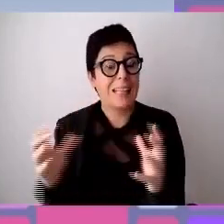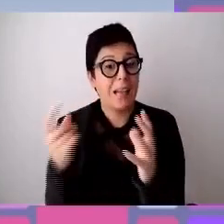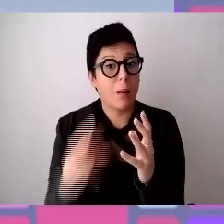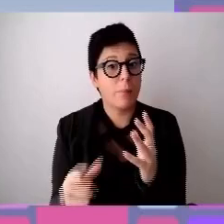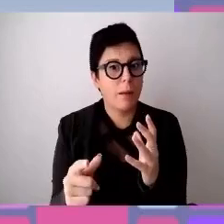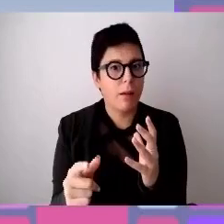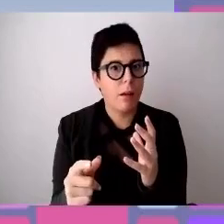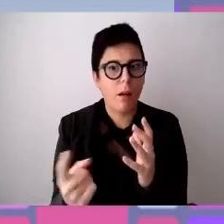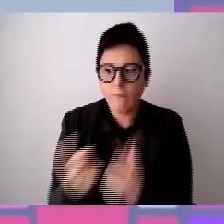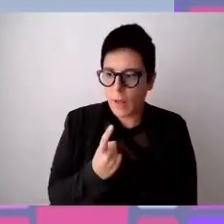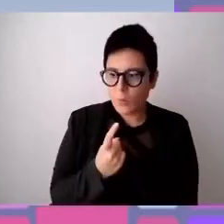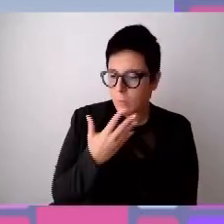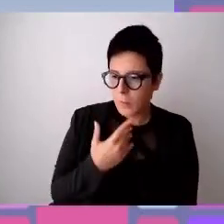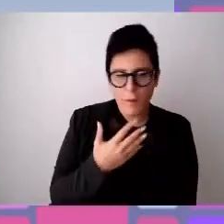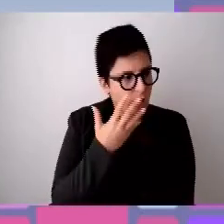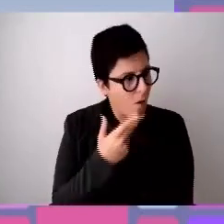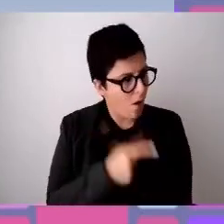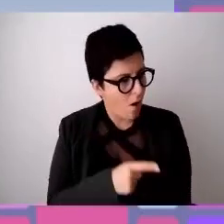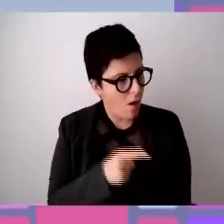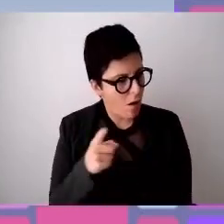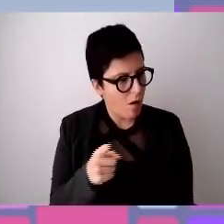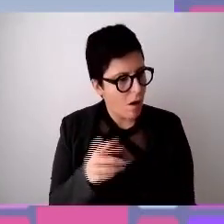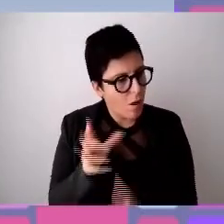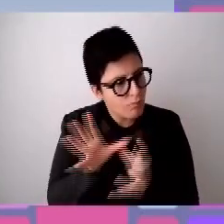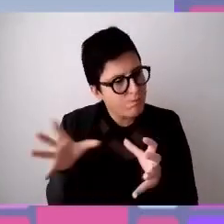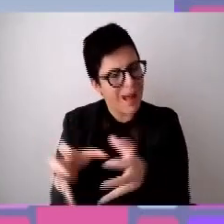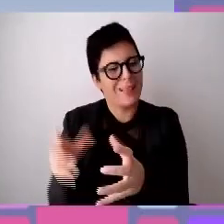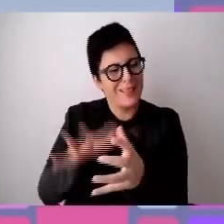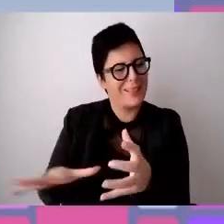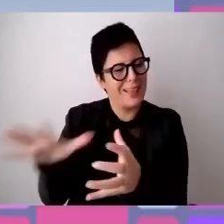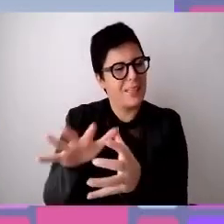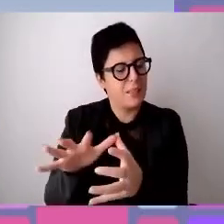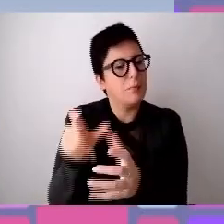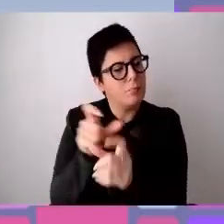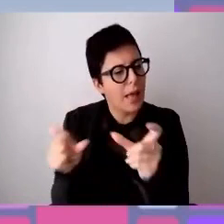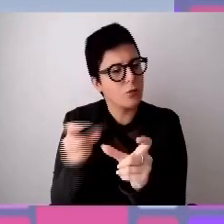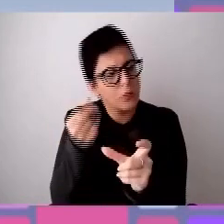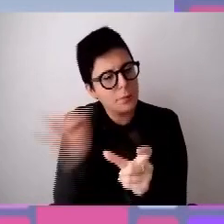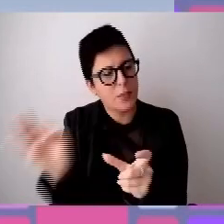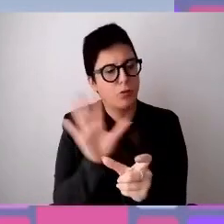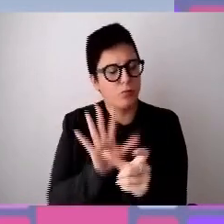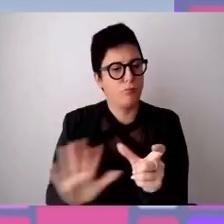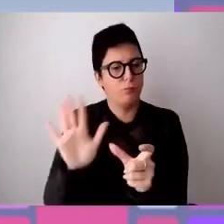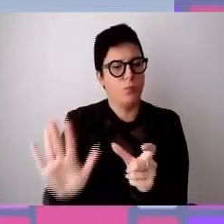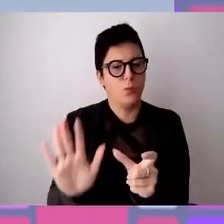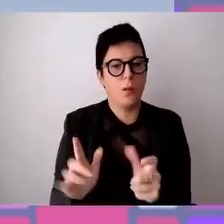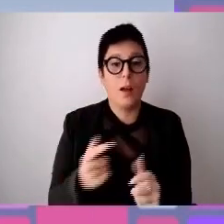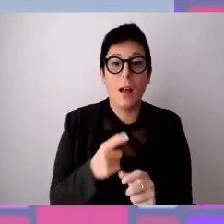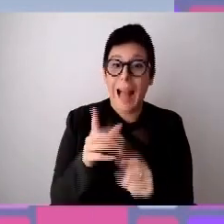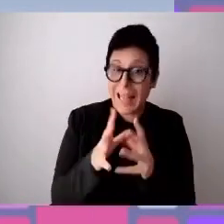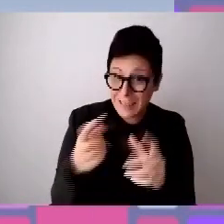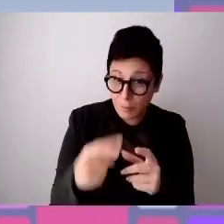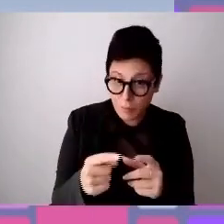specifico rivolgersi a un paterno di persone e ha lavorato però anche su una cultura